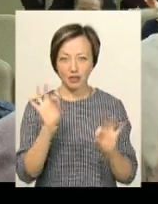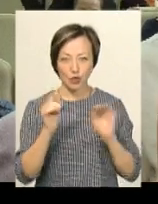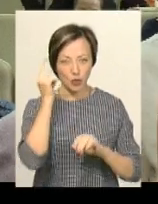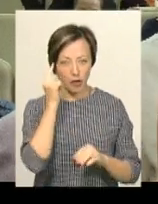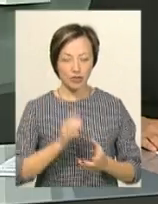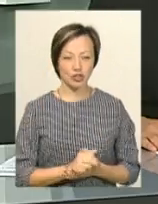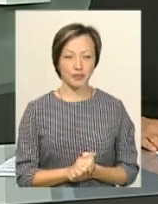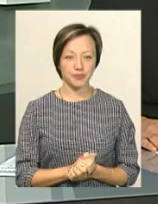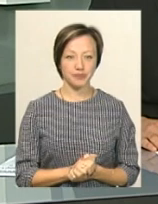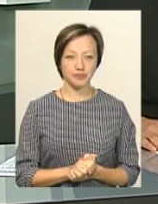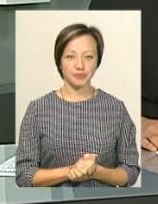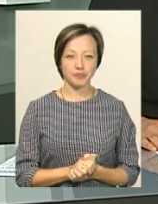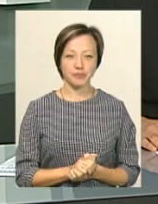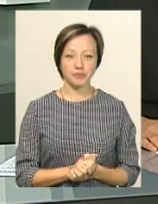думаєш.